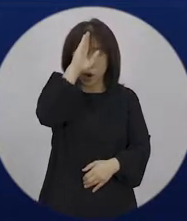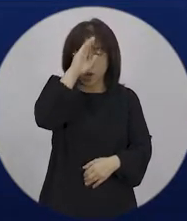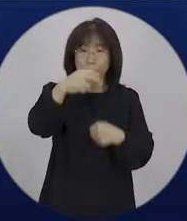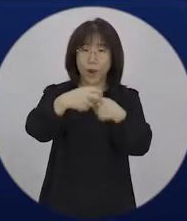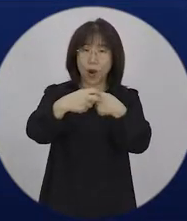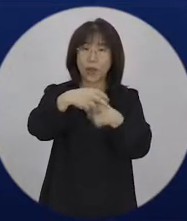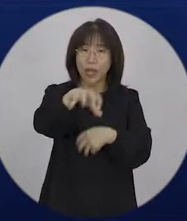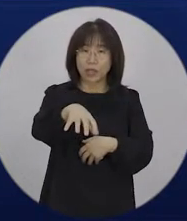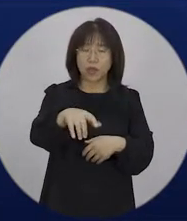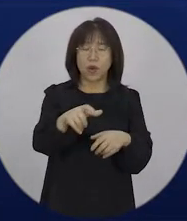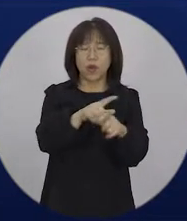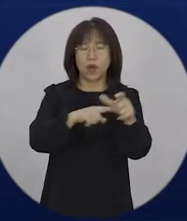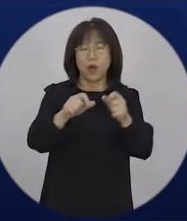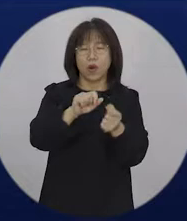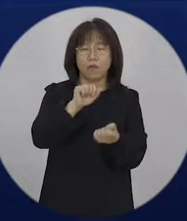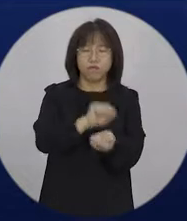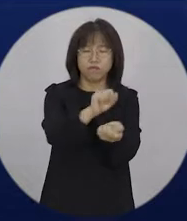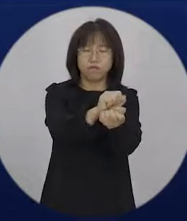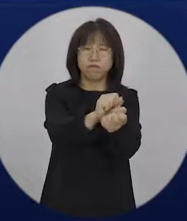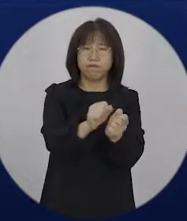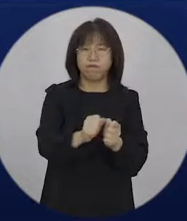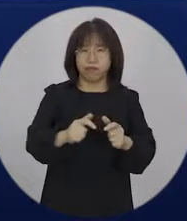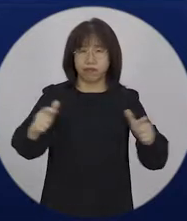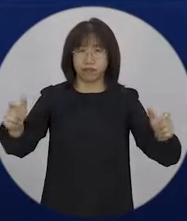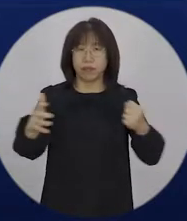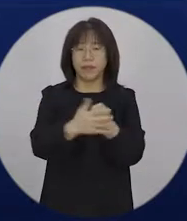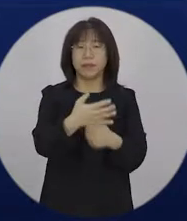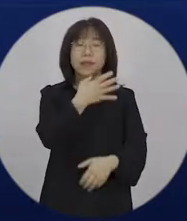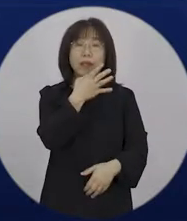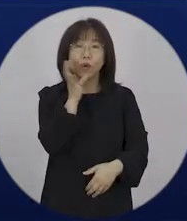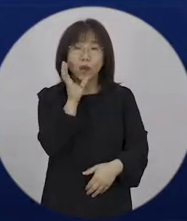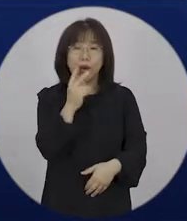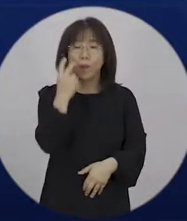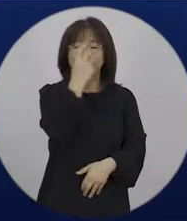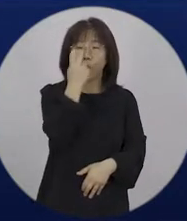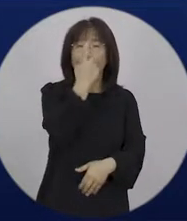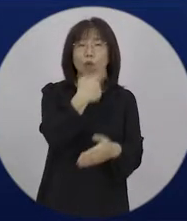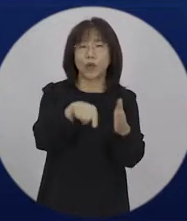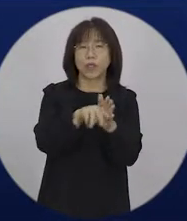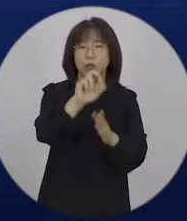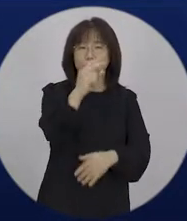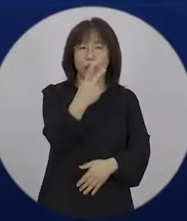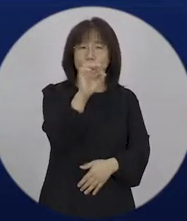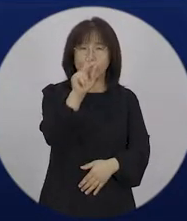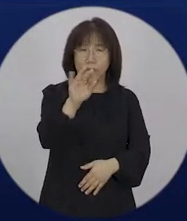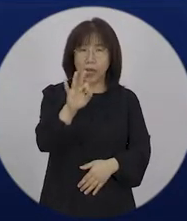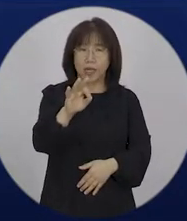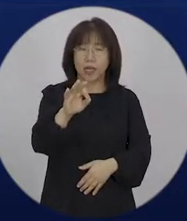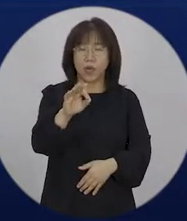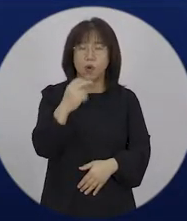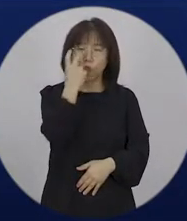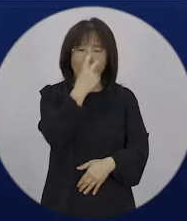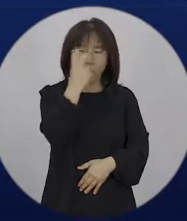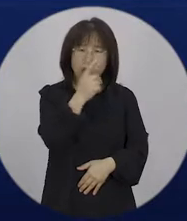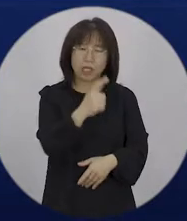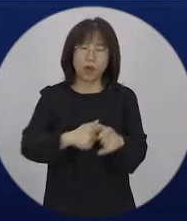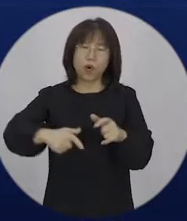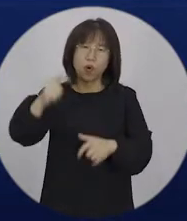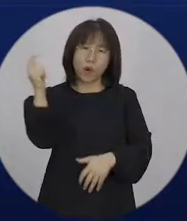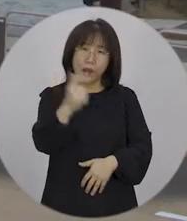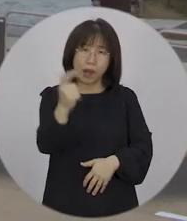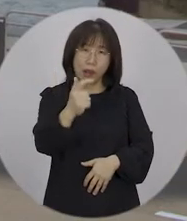있는데요. 이에 강서구는 요양병원 내 고령자를 보호하기 위해 요양병원 시설 관리를 강화합니다.